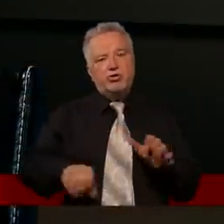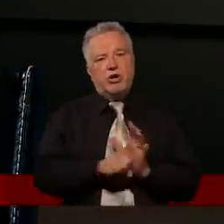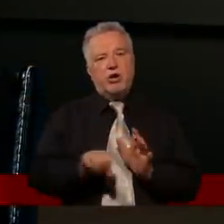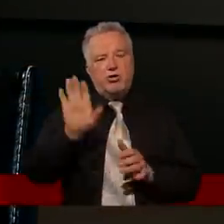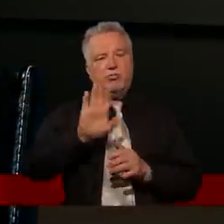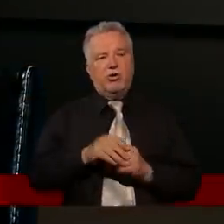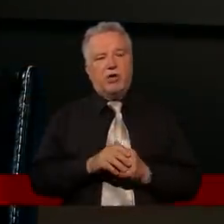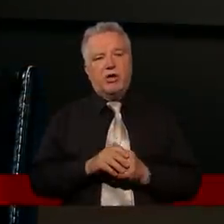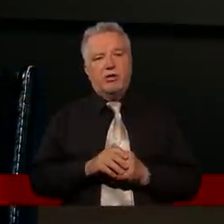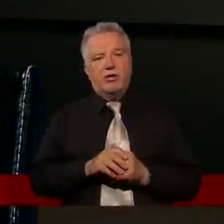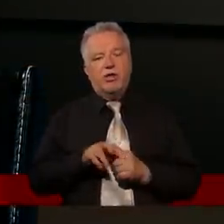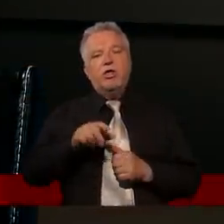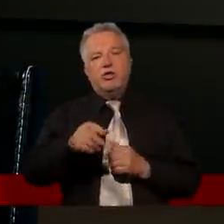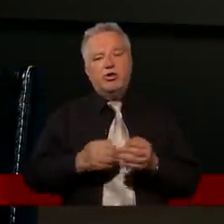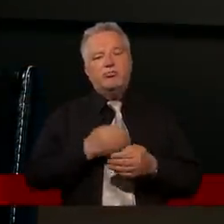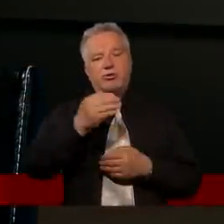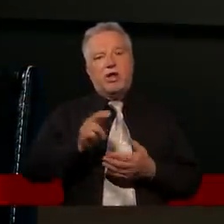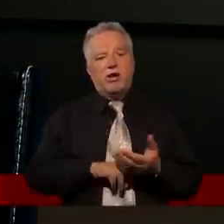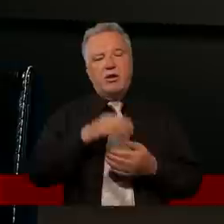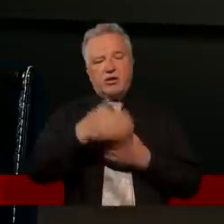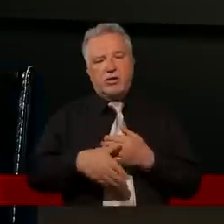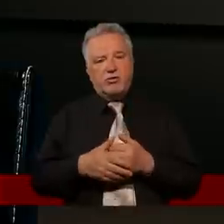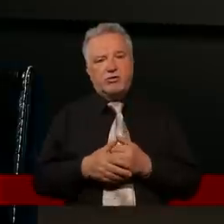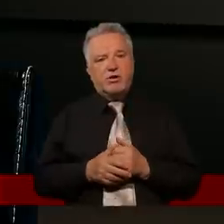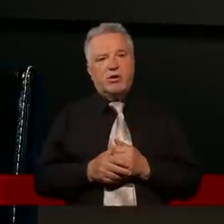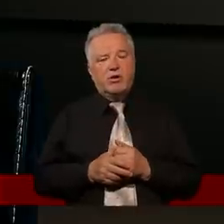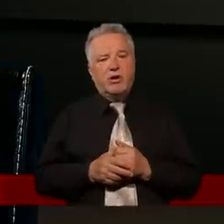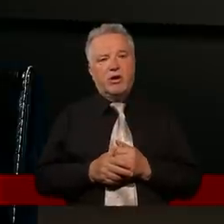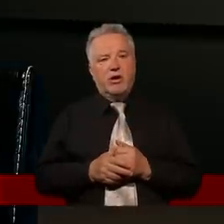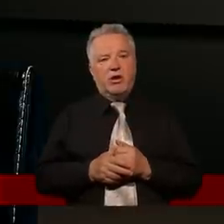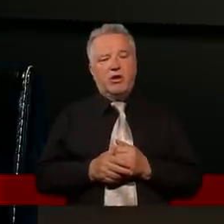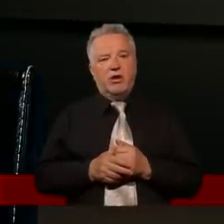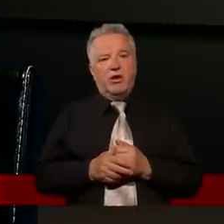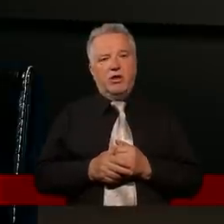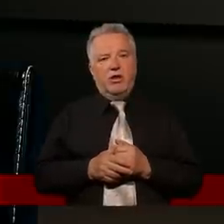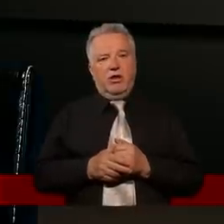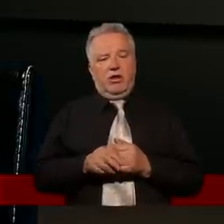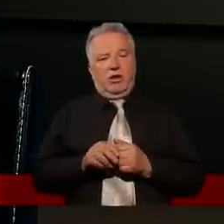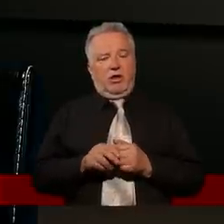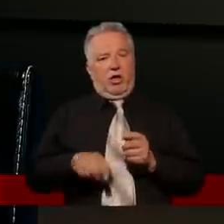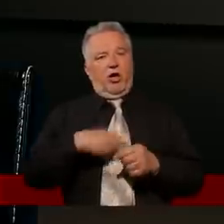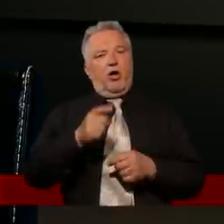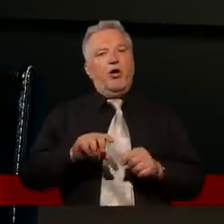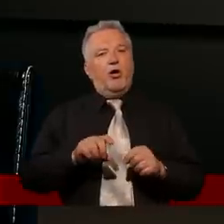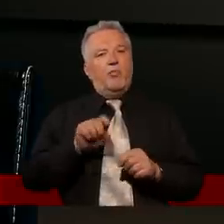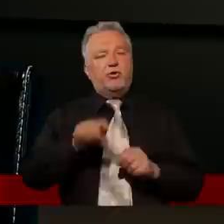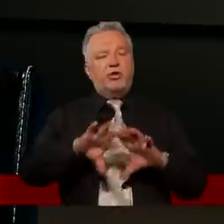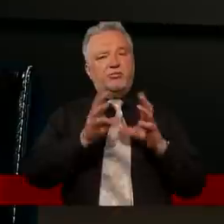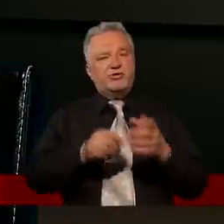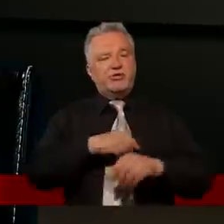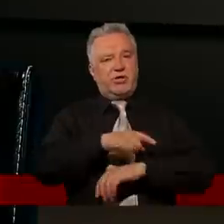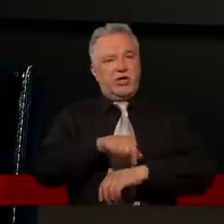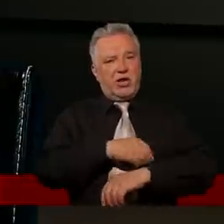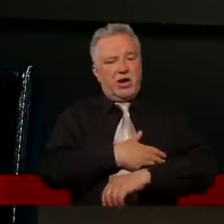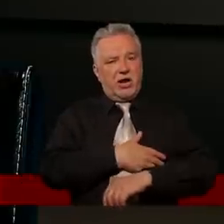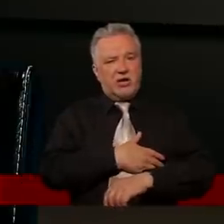A my przyjdźmy jeszcze dalej już na zakończenie, bo po tych wszystkich lekcjach, po tym, jak Jezus